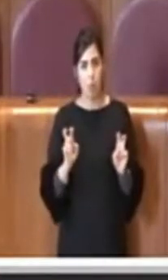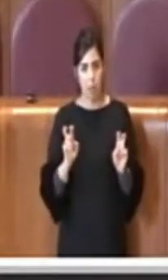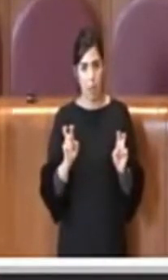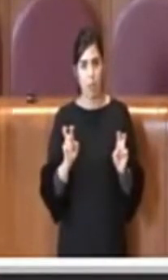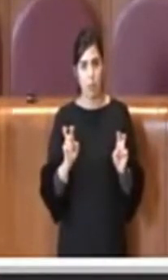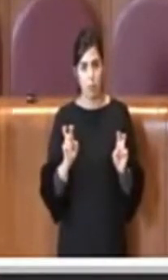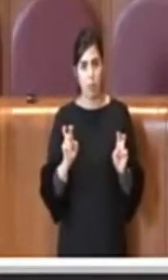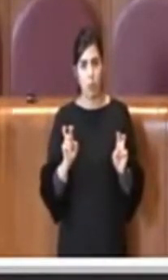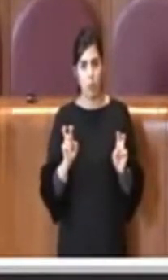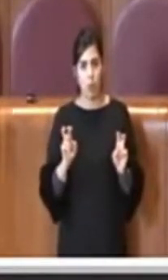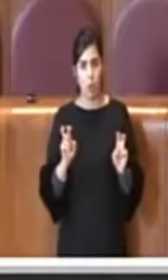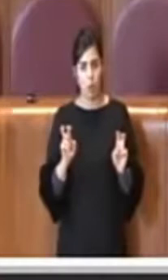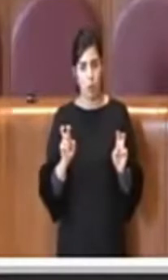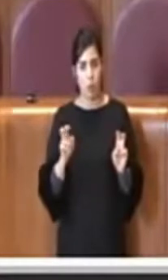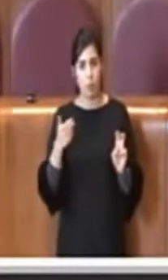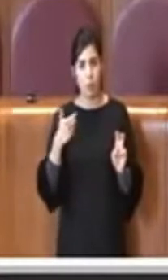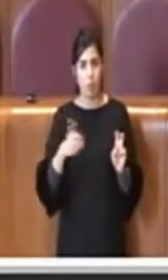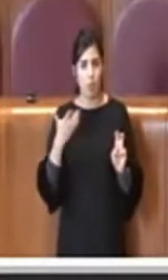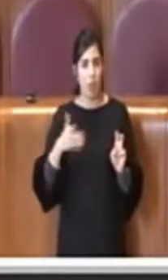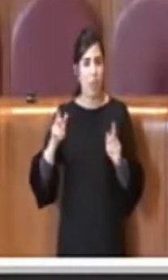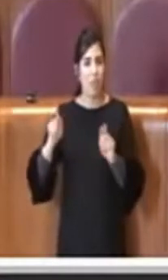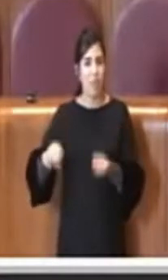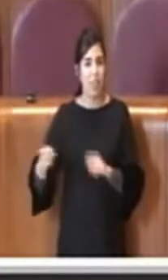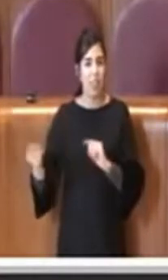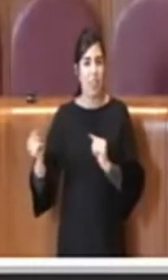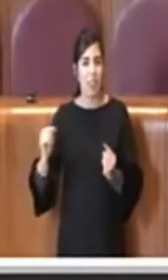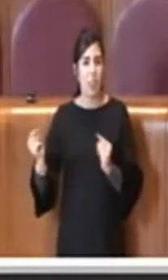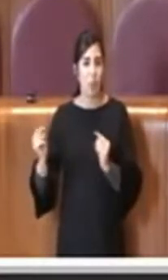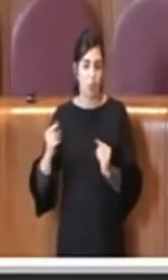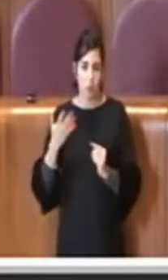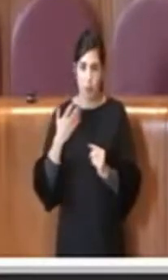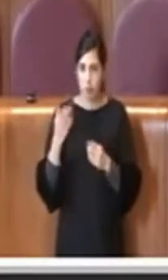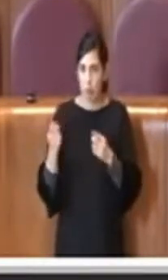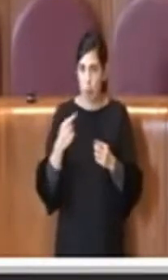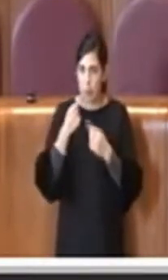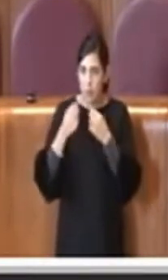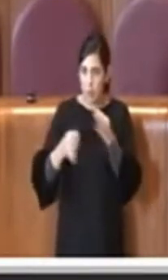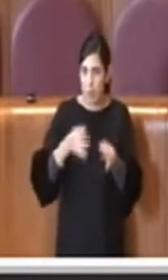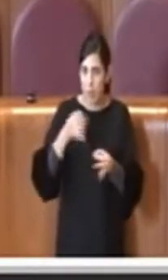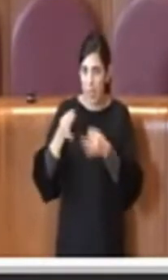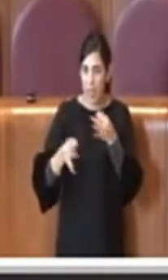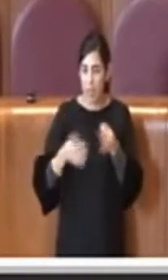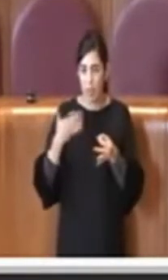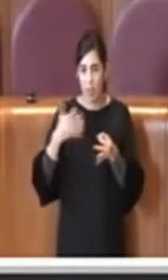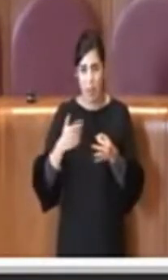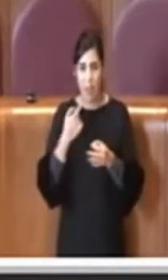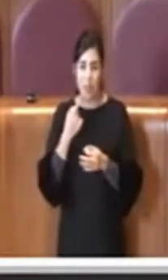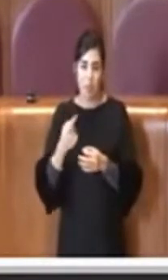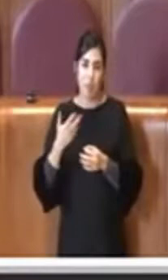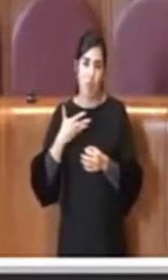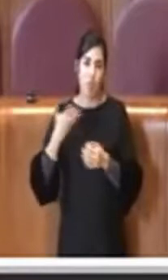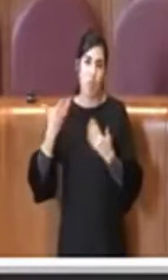commissioni, come avevo accennato durante l'illustrazione, sport capitolina e municipale.